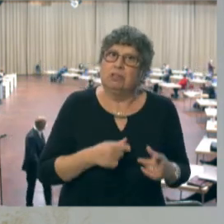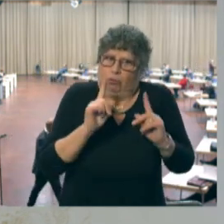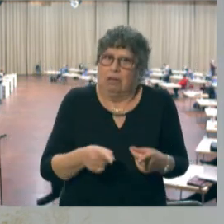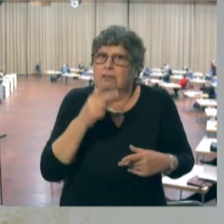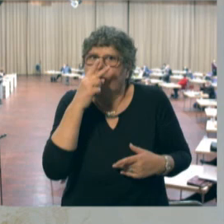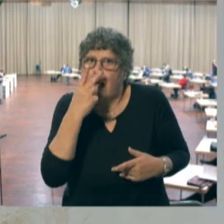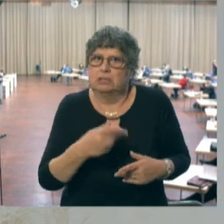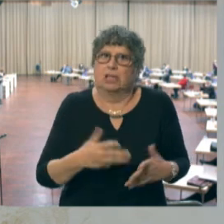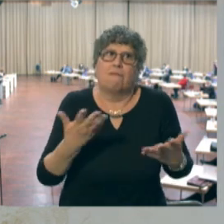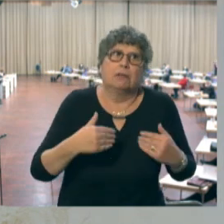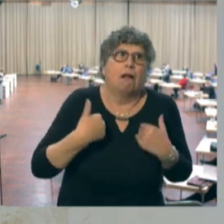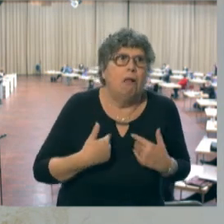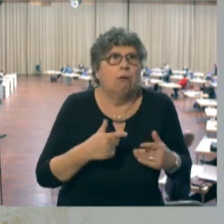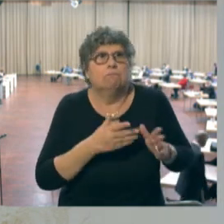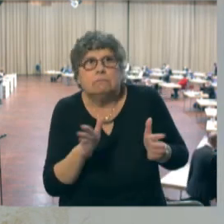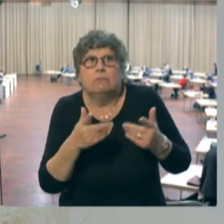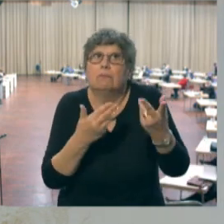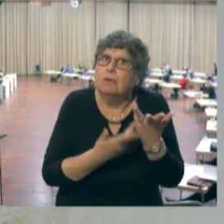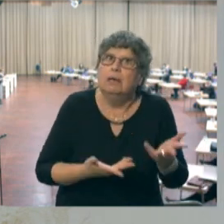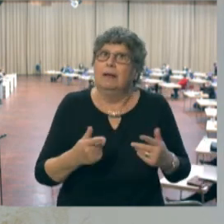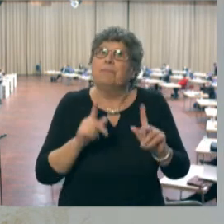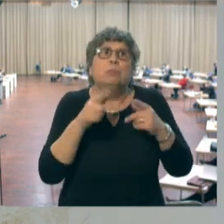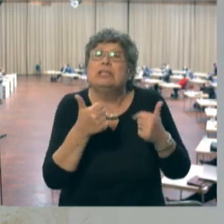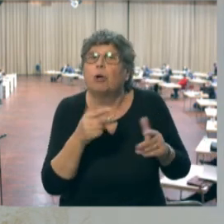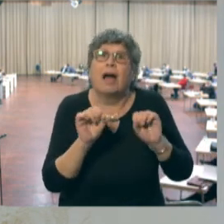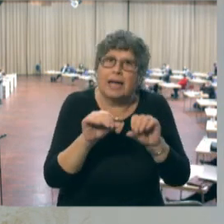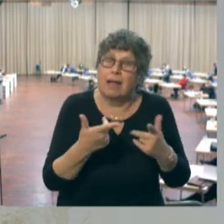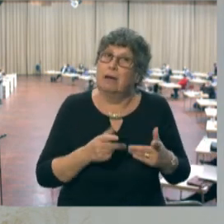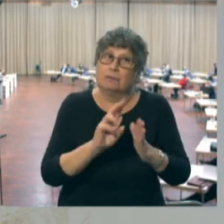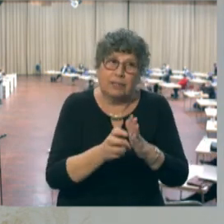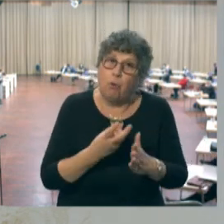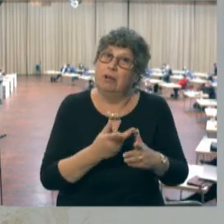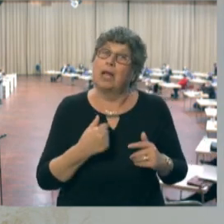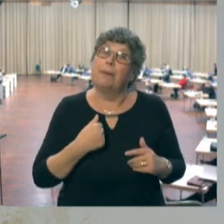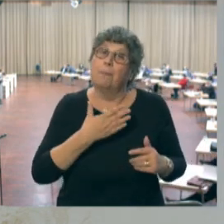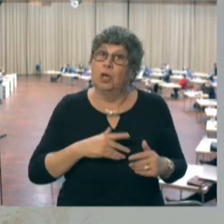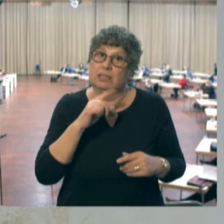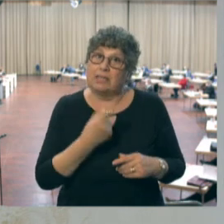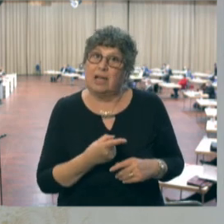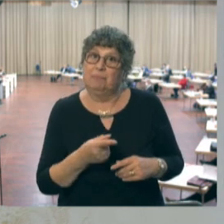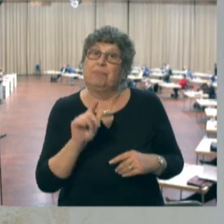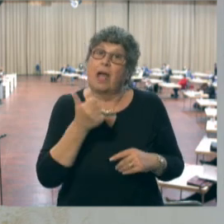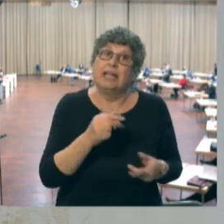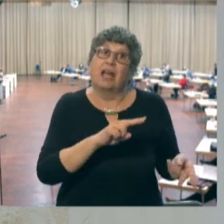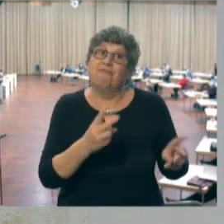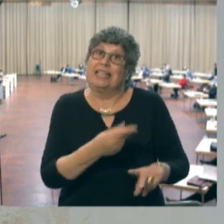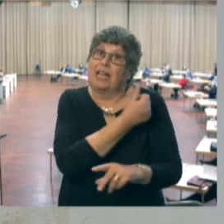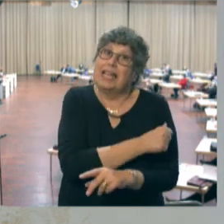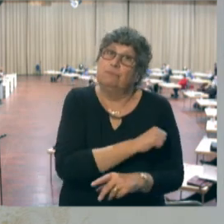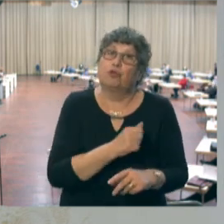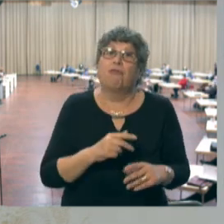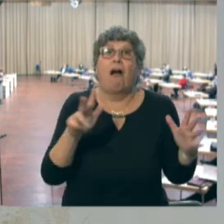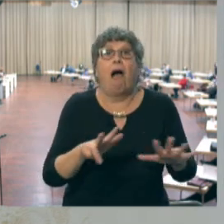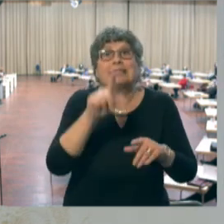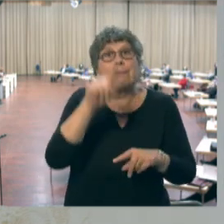die Probleme von Vektorimpfstoffen genannt, das brauche ich Ihnen jetzt nicht mehr zu erläutern, aber eines will ich dann sagen, bei einem Vektorimpfstoff hat es anderthalb